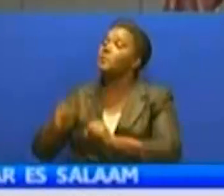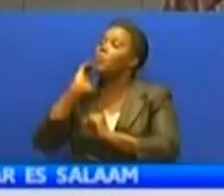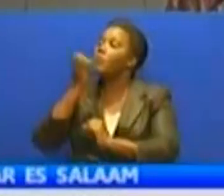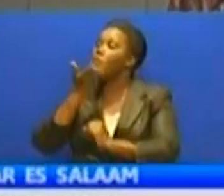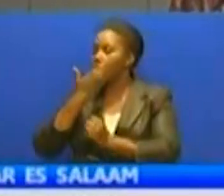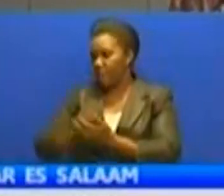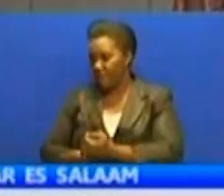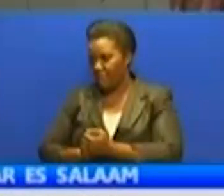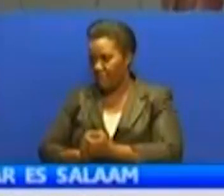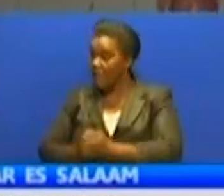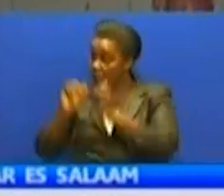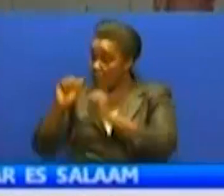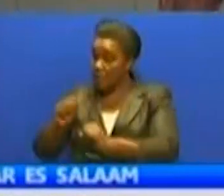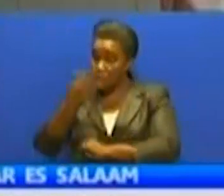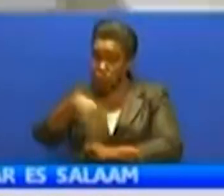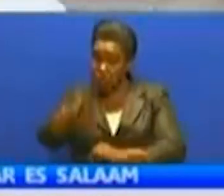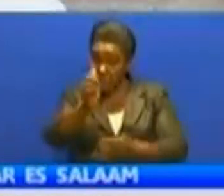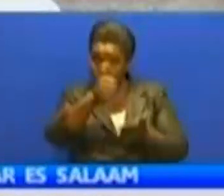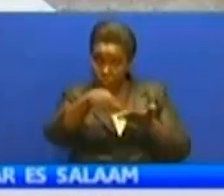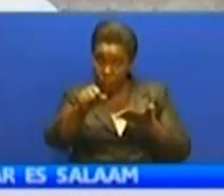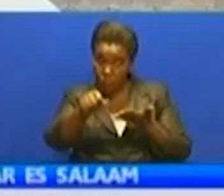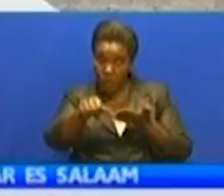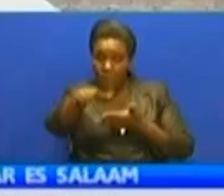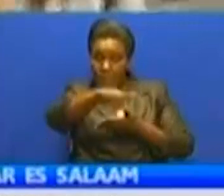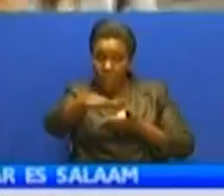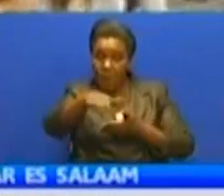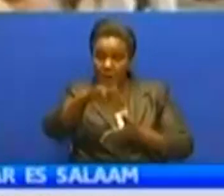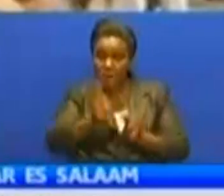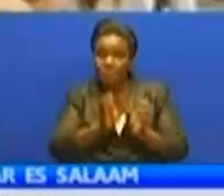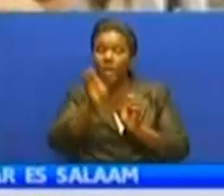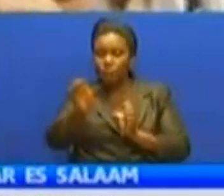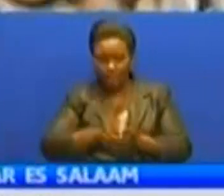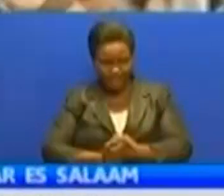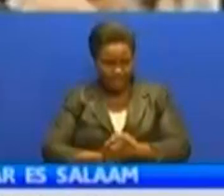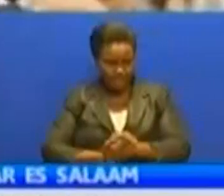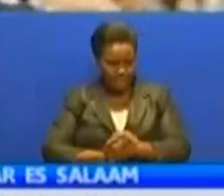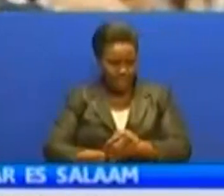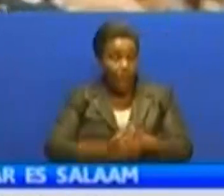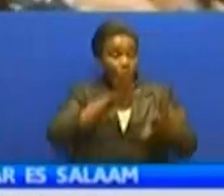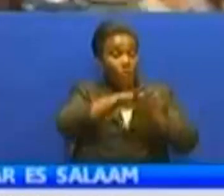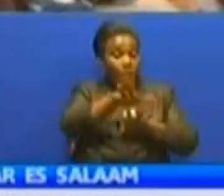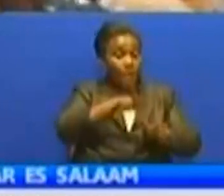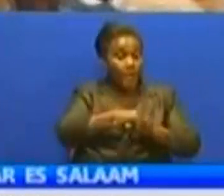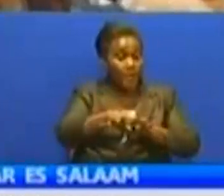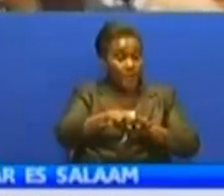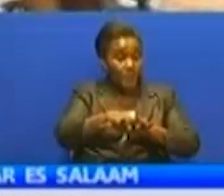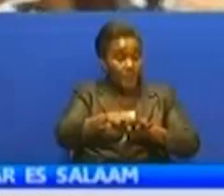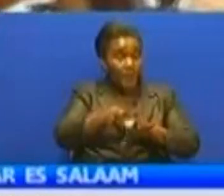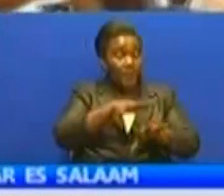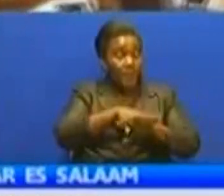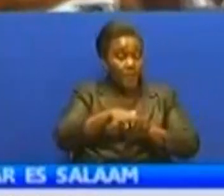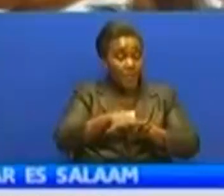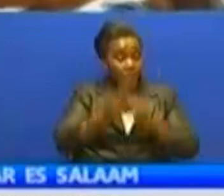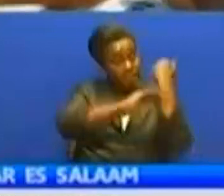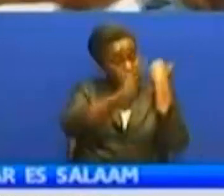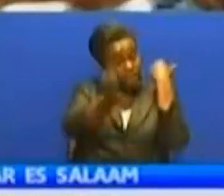wanatakia wanunue katika sihemu, ilio thibitishwa kwa maane ya kwenye mabucha. Inelezo kuwa matumizi ya nyama